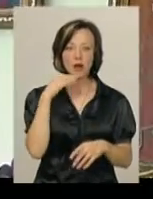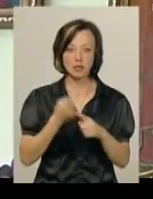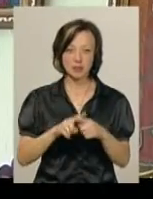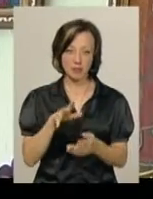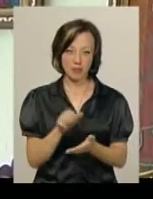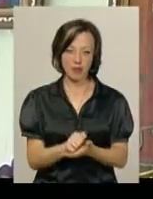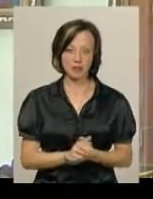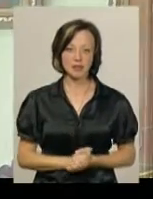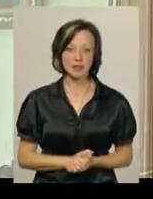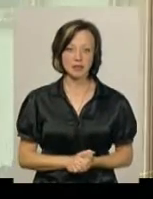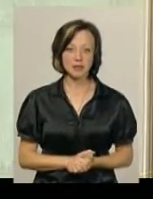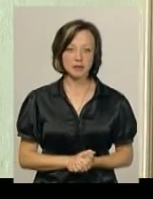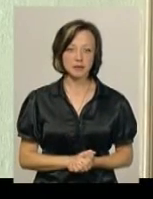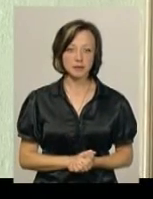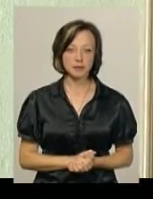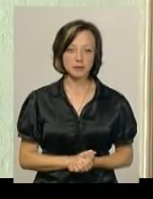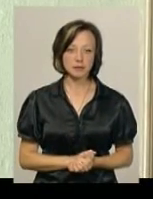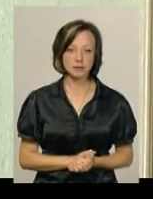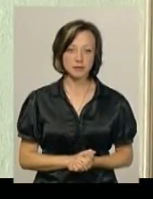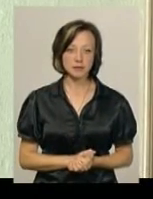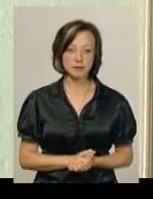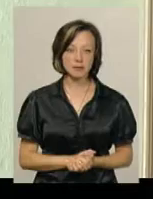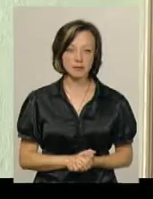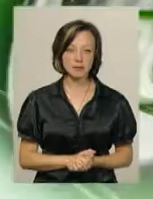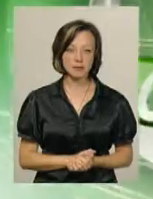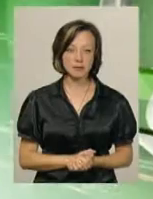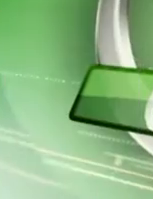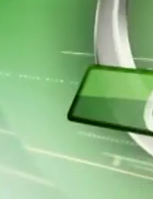займатися. Світлана Поробок, Юрій Чорний, новини, Поділіцентр.